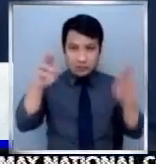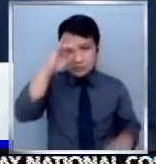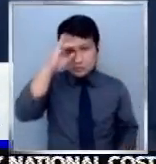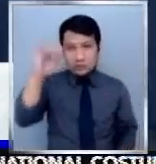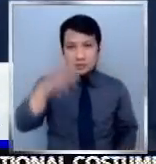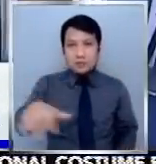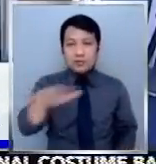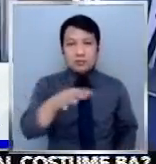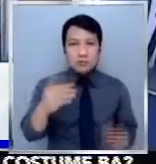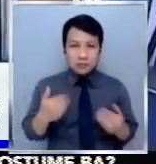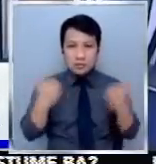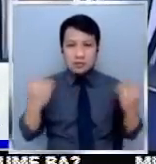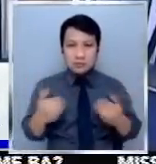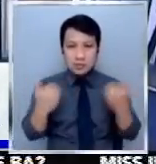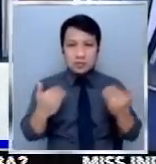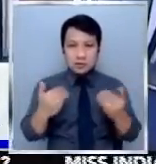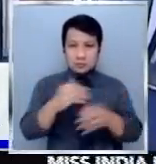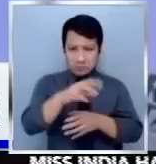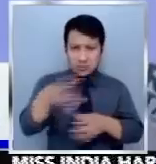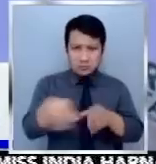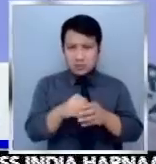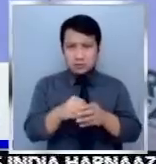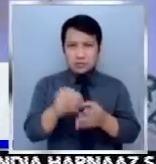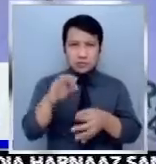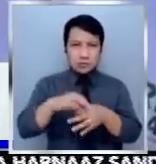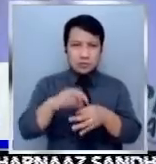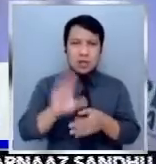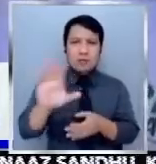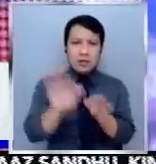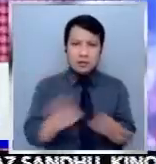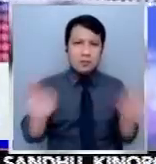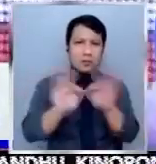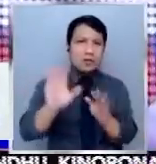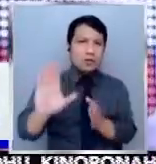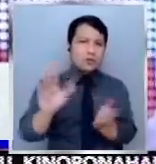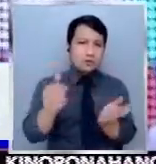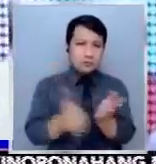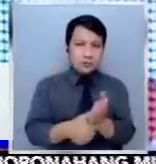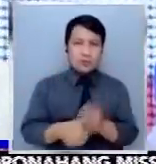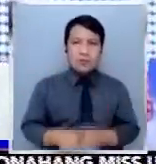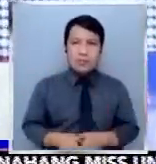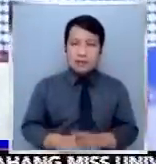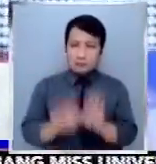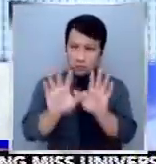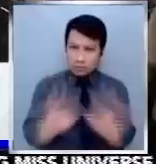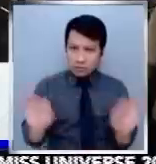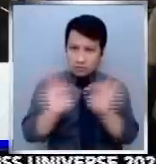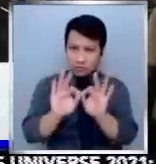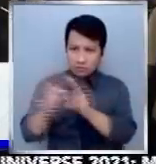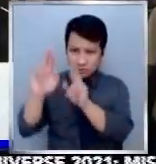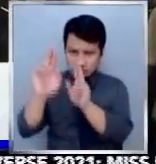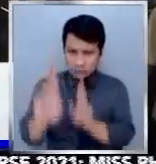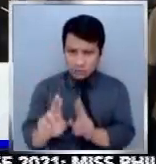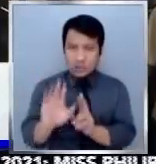kabataan na makilahok sa eleksyon dahil mahalaga ang kanilang boto. Pero bilin niya laging maging magalang at may batayan ang